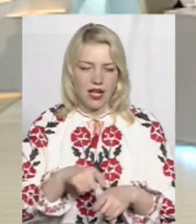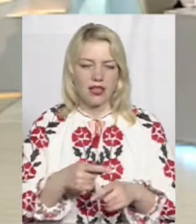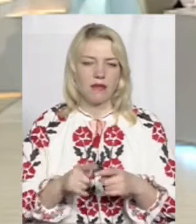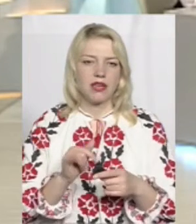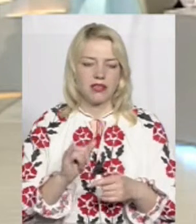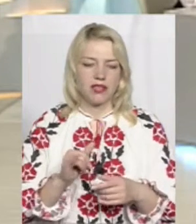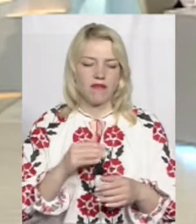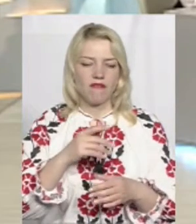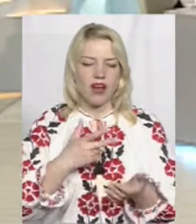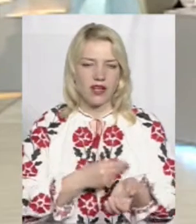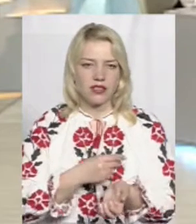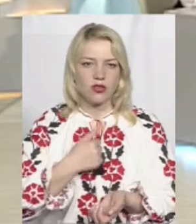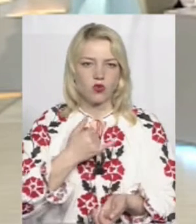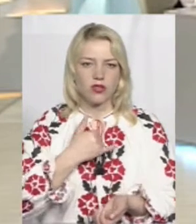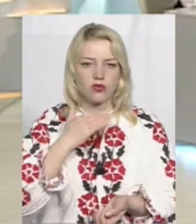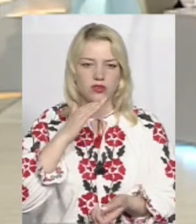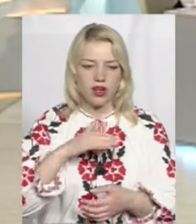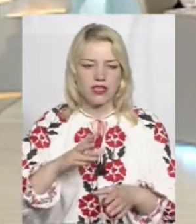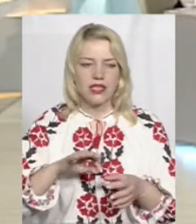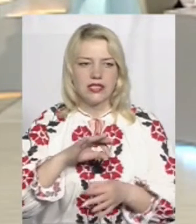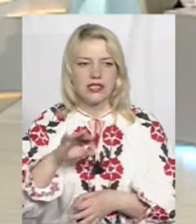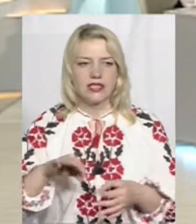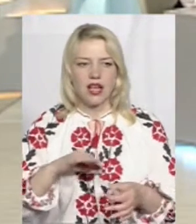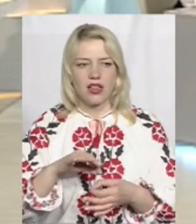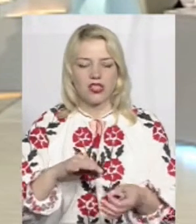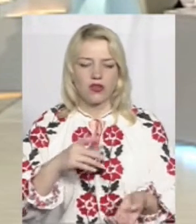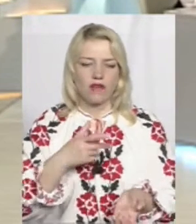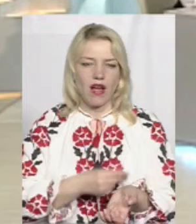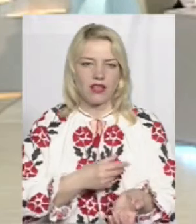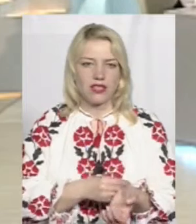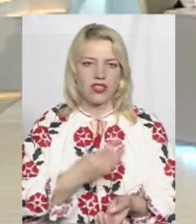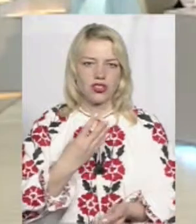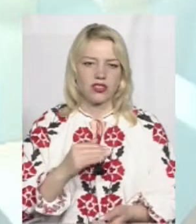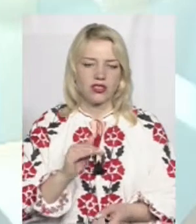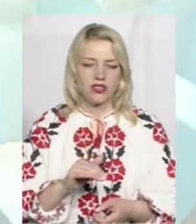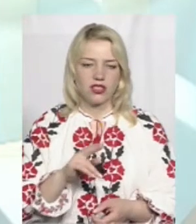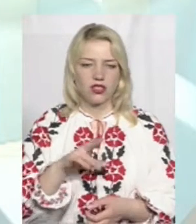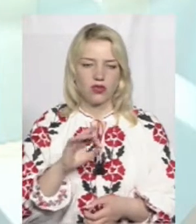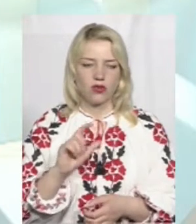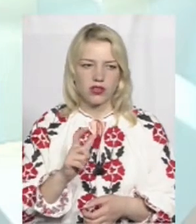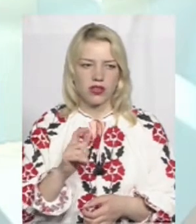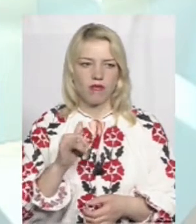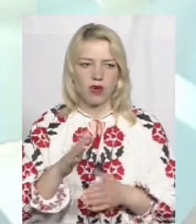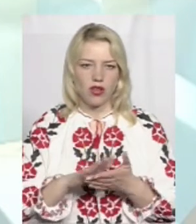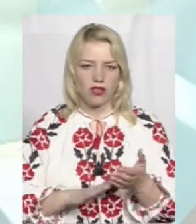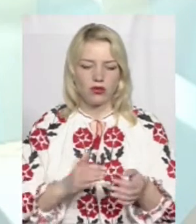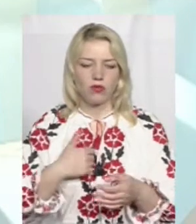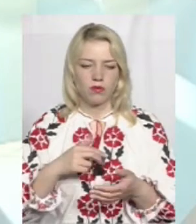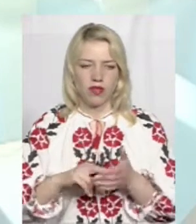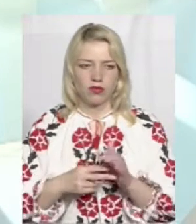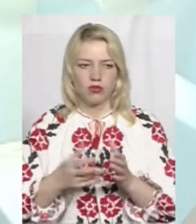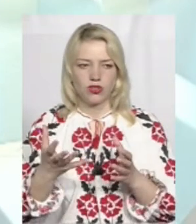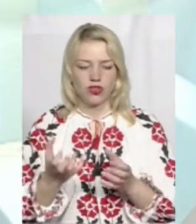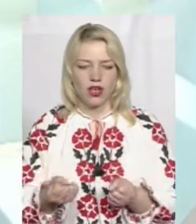Зараз, на даний час, залишок вакцин майже 4 тисячі доз, і в подальшому нам ще планується, ми